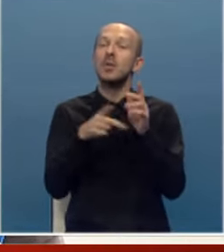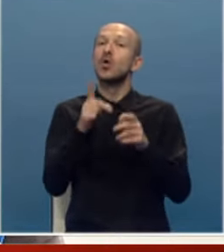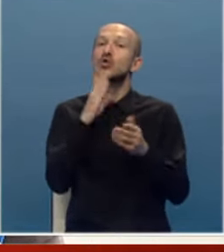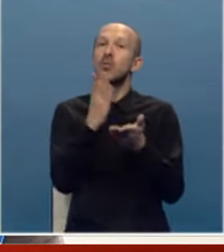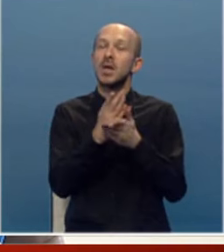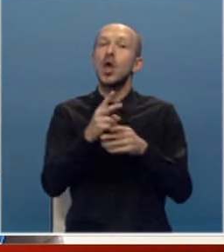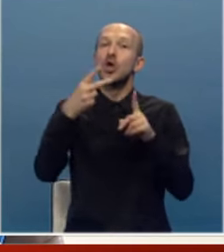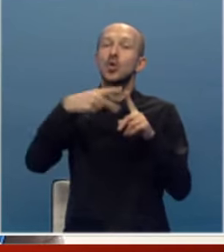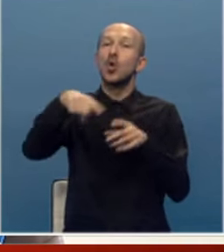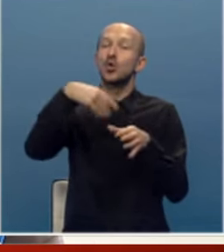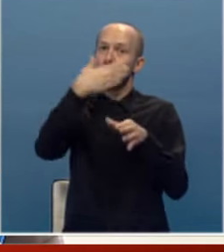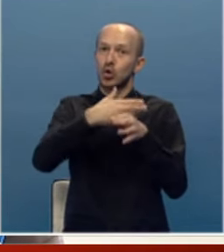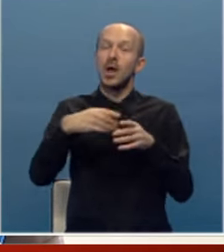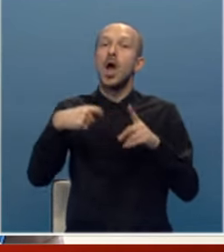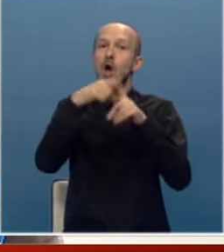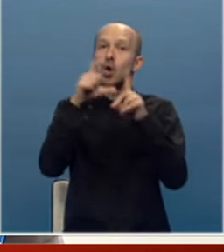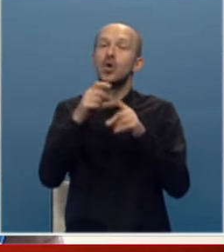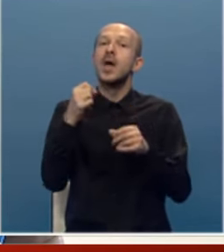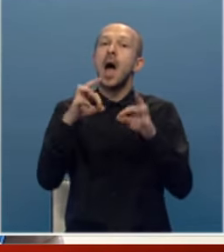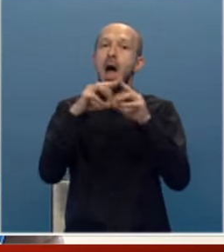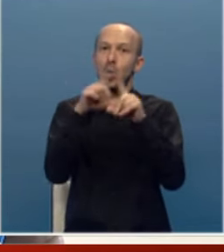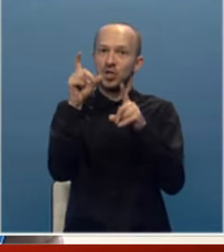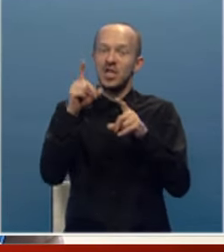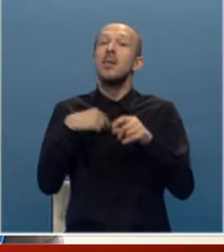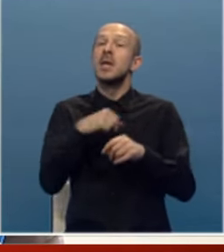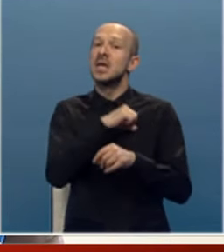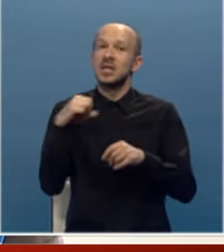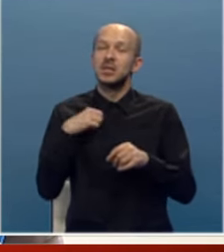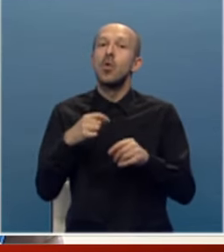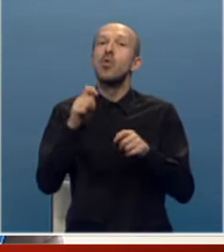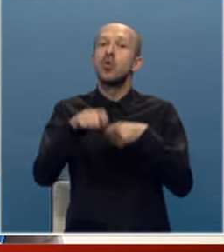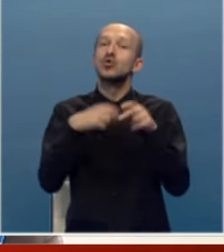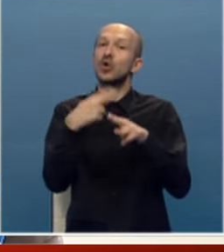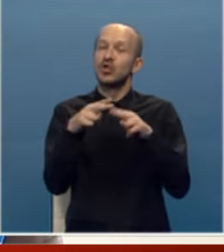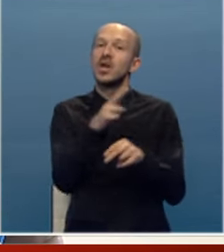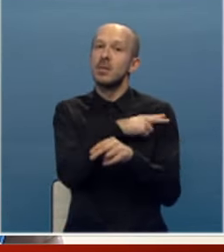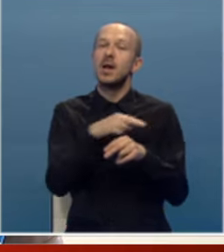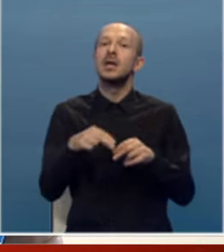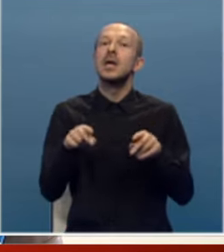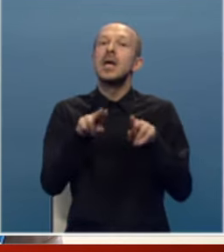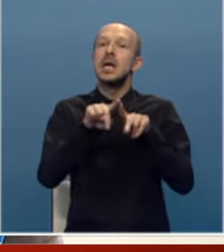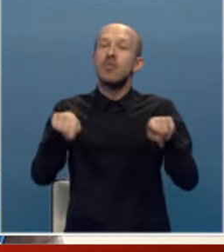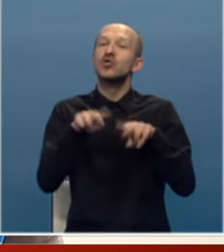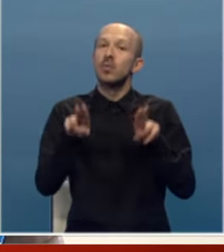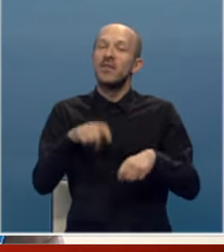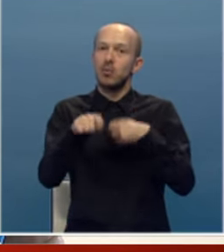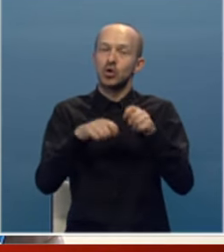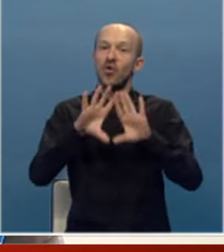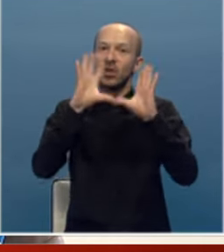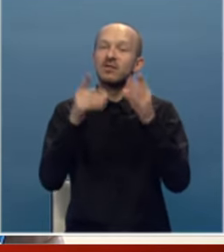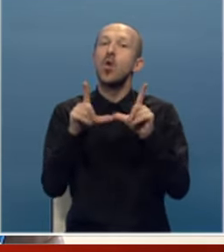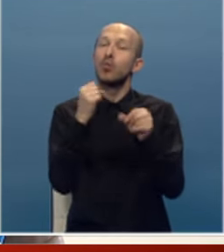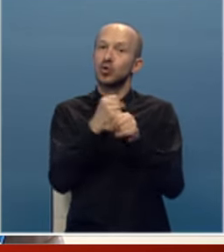su bila oko ovog drugog kružnog toka kod Audija, mi smo u postupku rješavanja imovinsko-pravnih odnosa sve je u